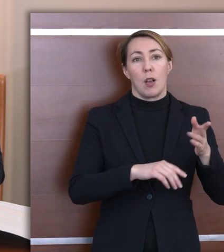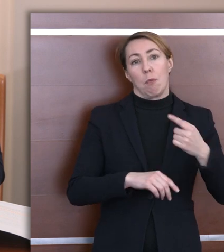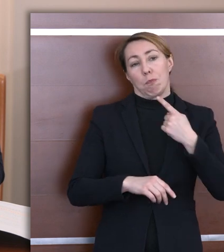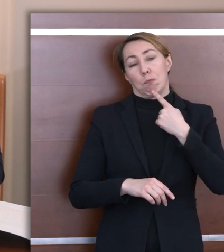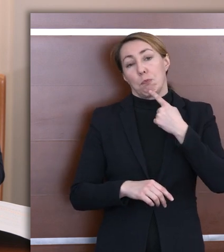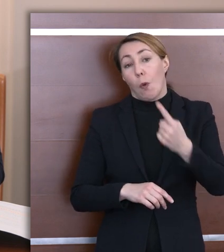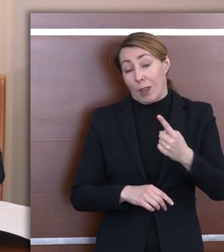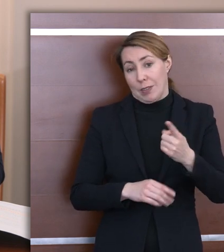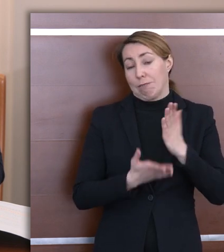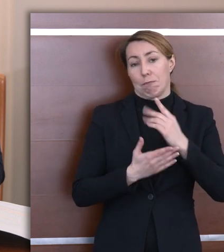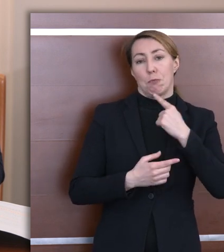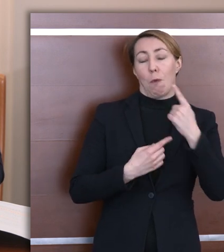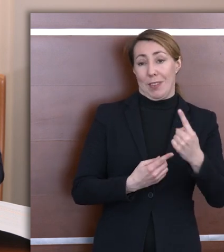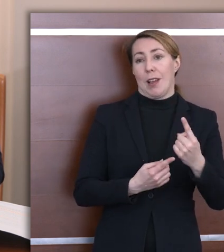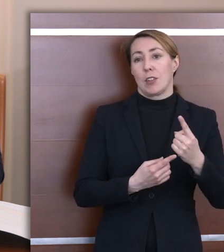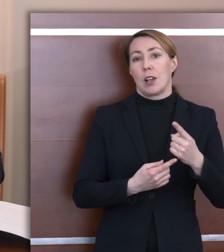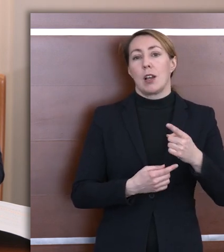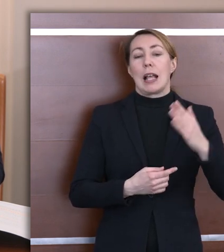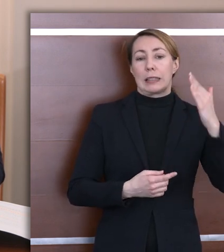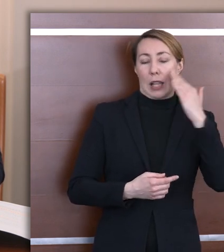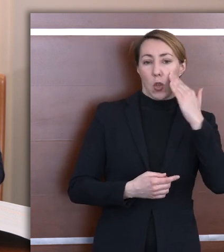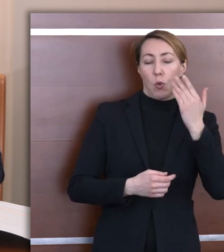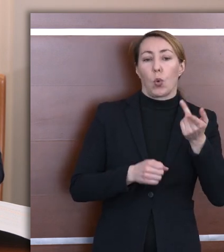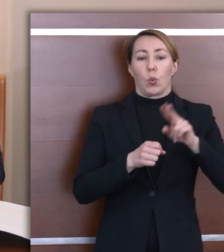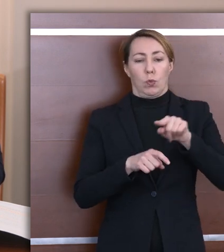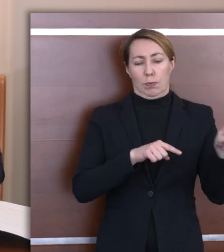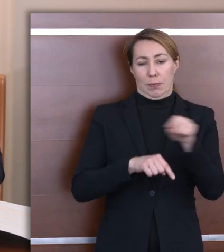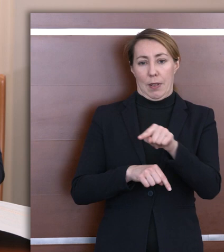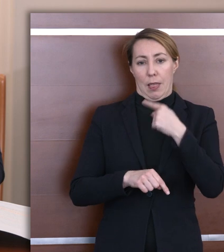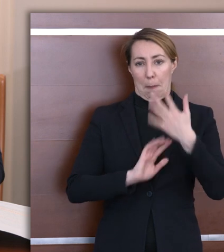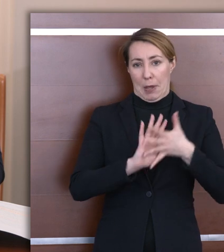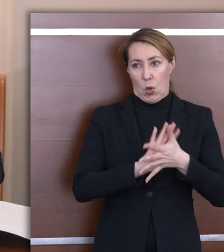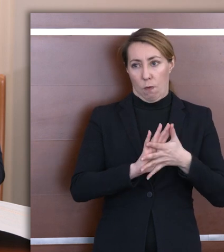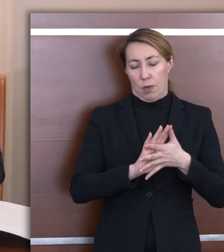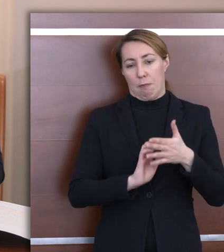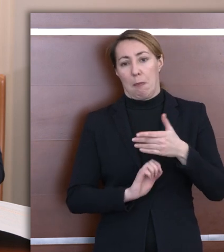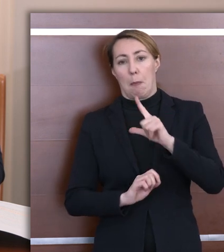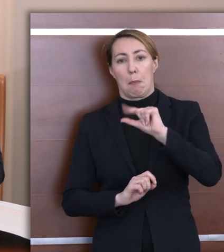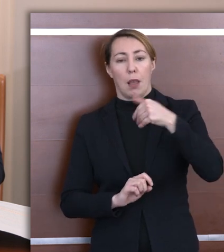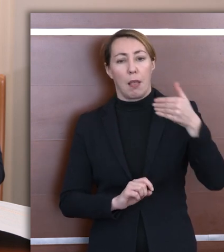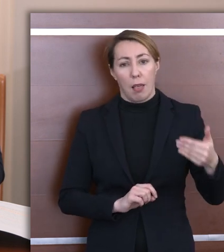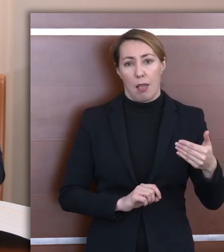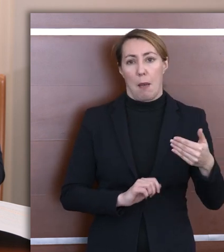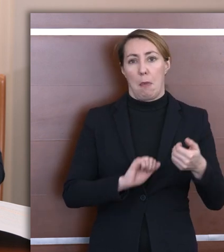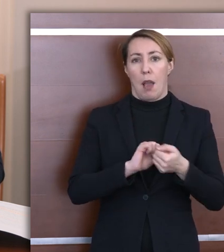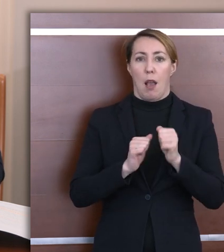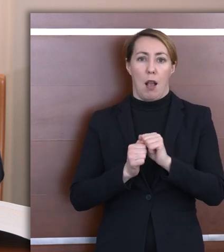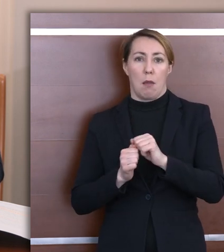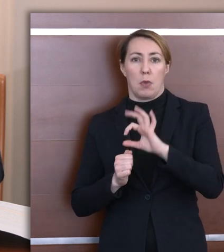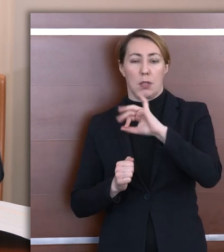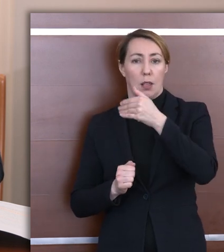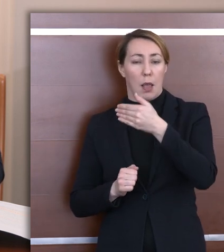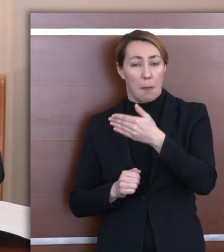może w ten sposób, deklarowała znajomość któregoś z języków migowych. Czy to polskiego języka migowego, czy